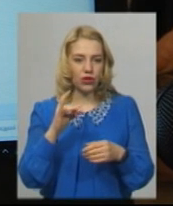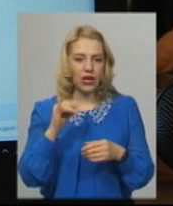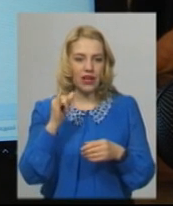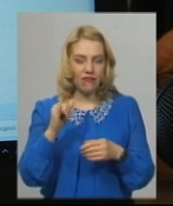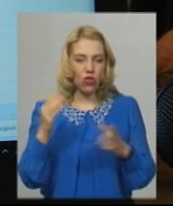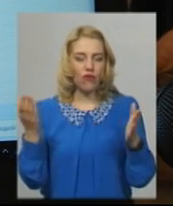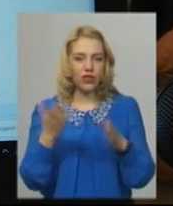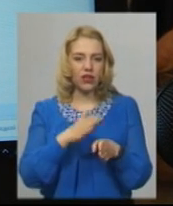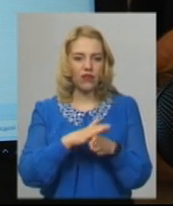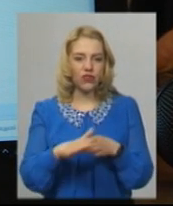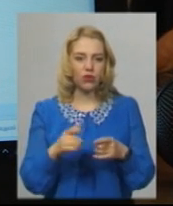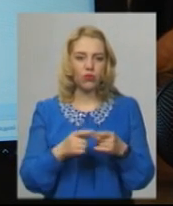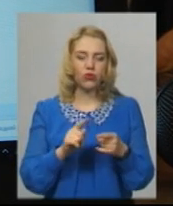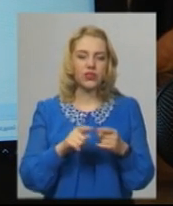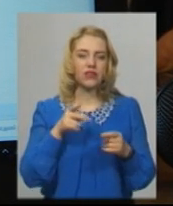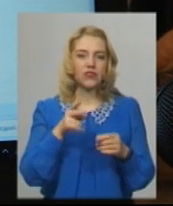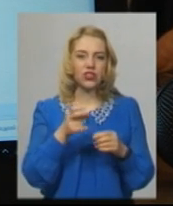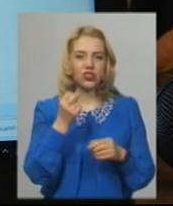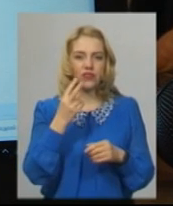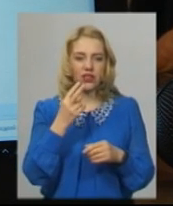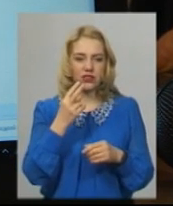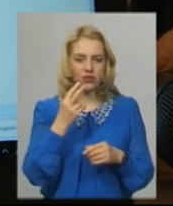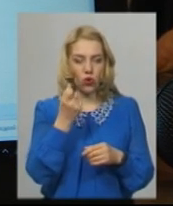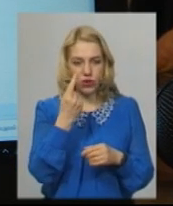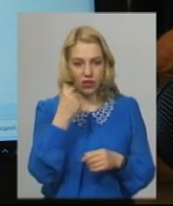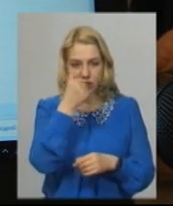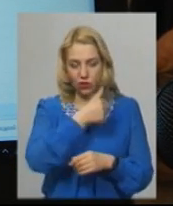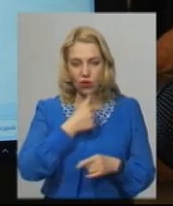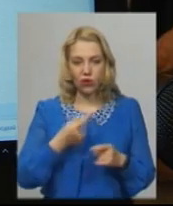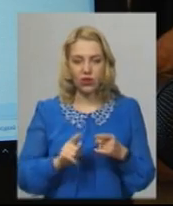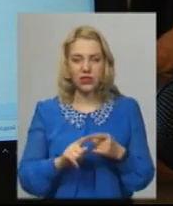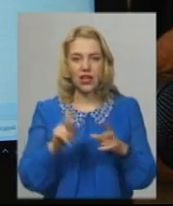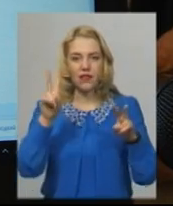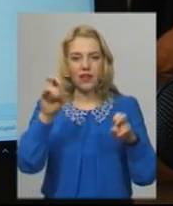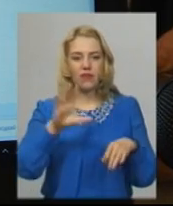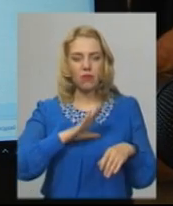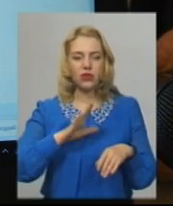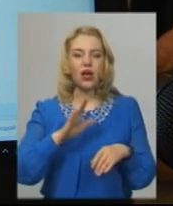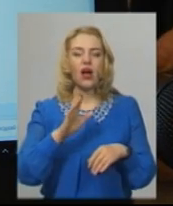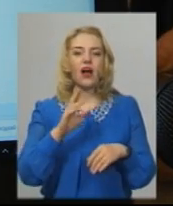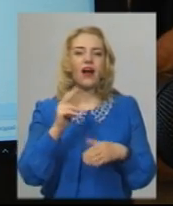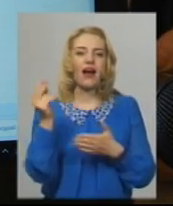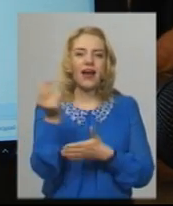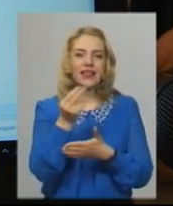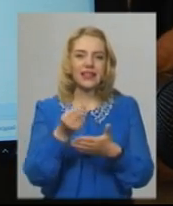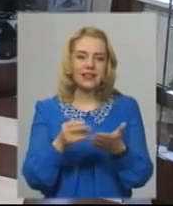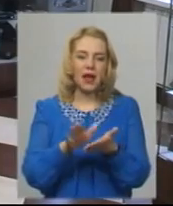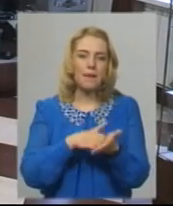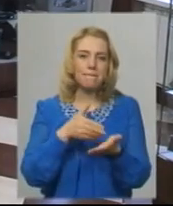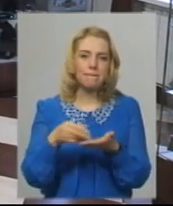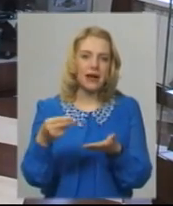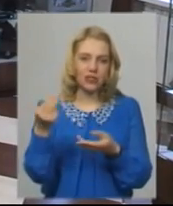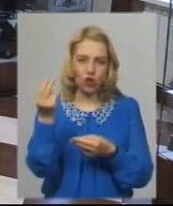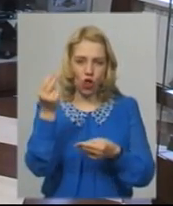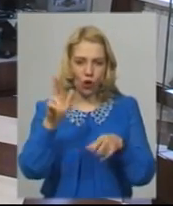лютому 2011 року. Вона мала назву «Картина маслом». За словами Віталія Савіна, цьогоріч